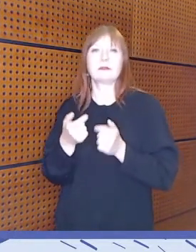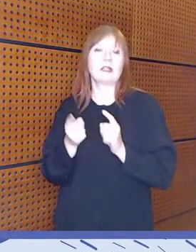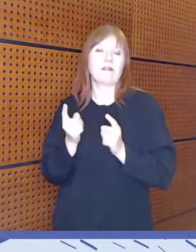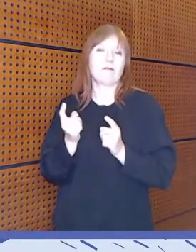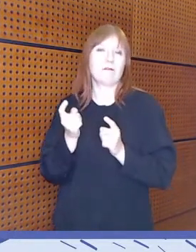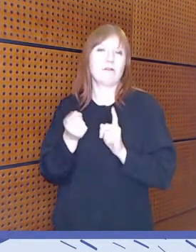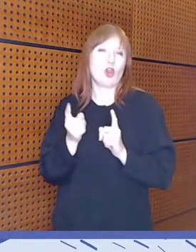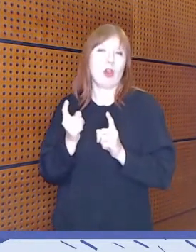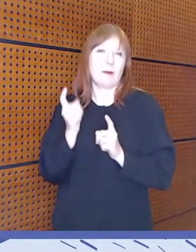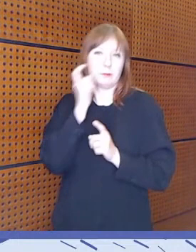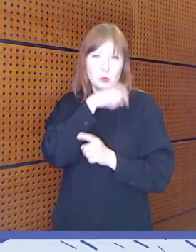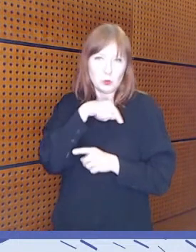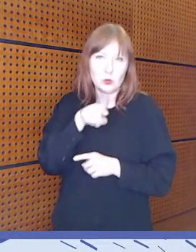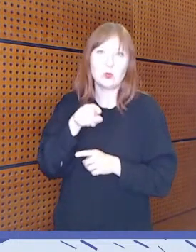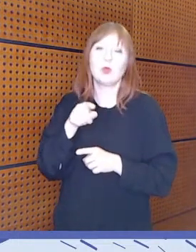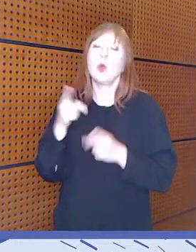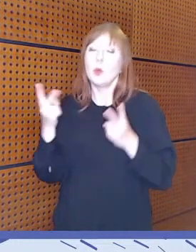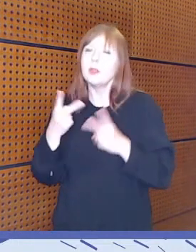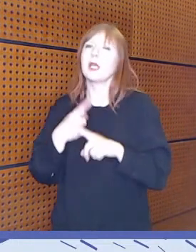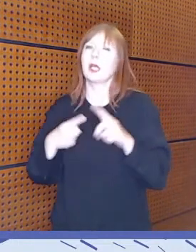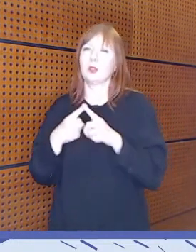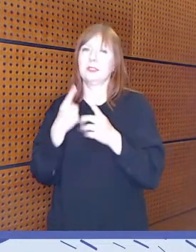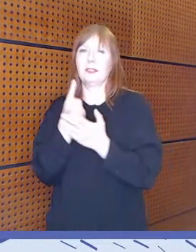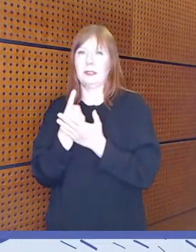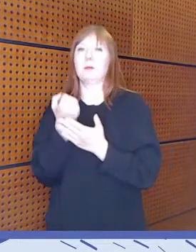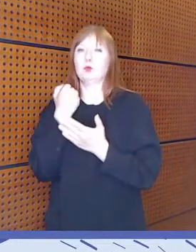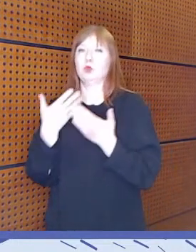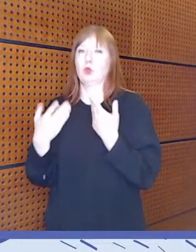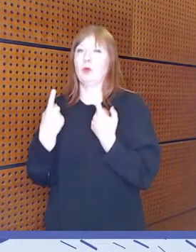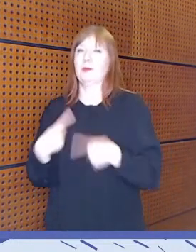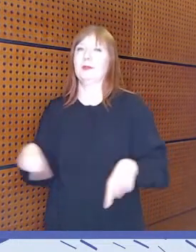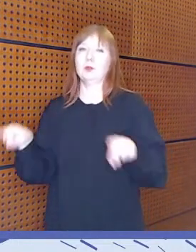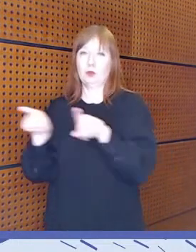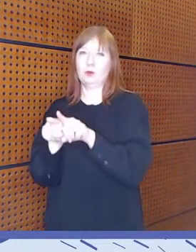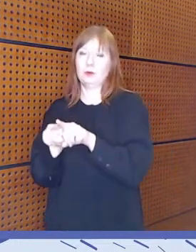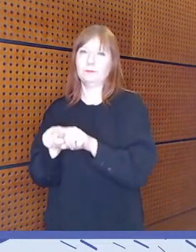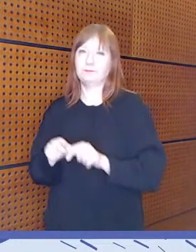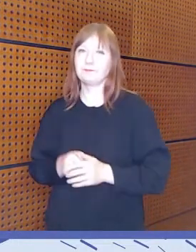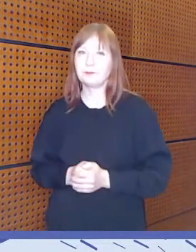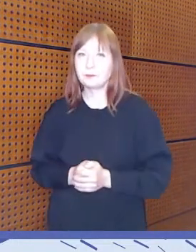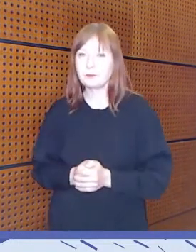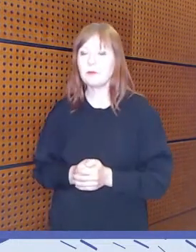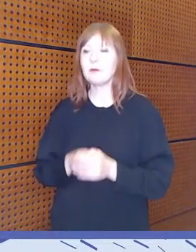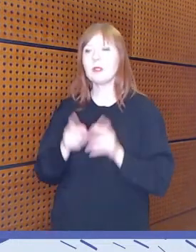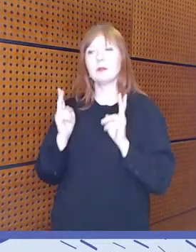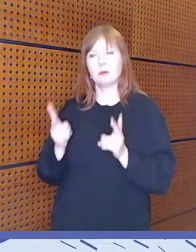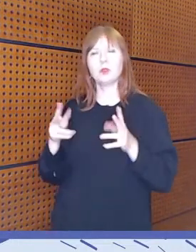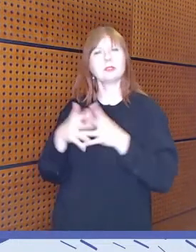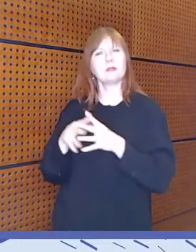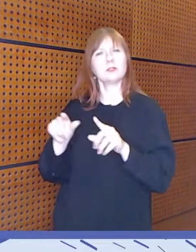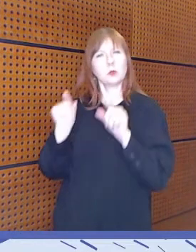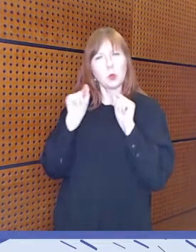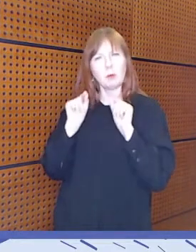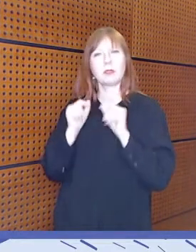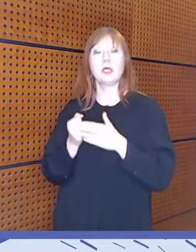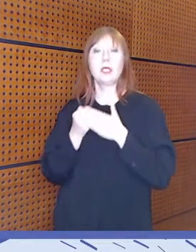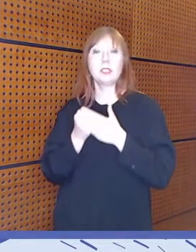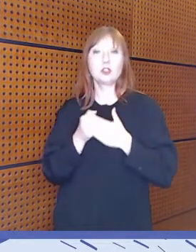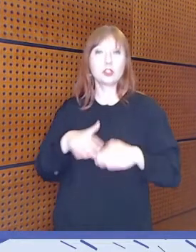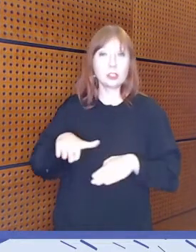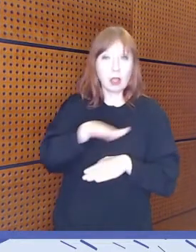toteuttamisen vuoksi. Sitten selkeästi kävi ilmi, että sosiaalialan ja